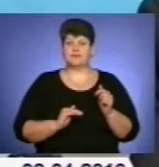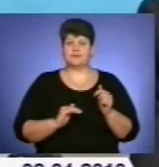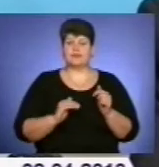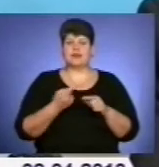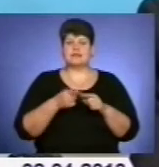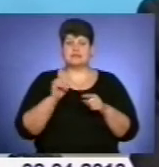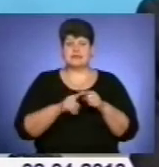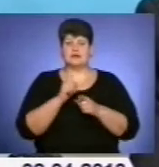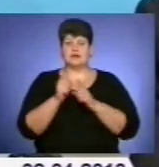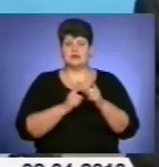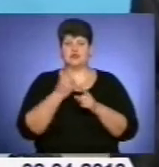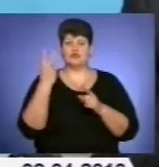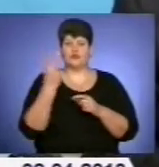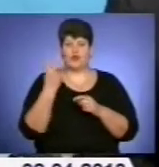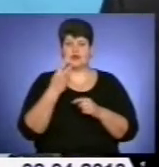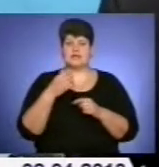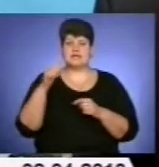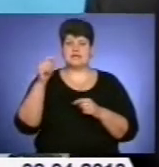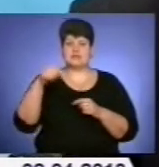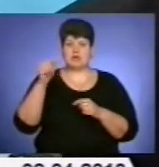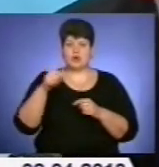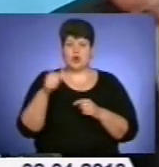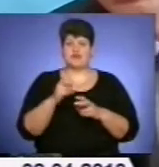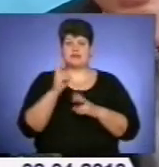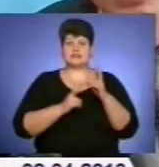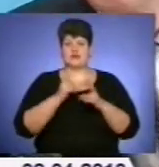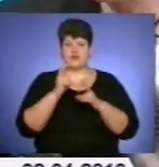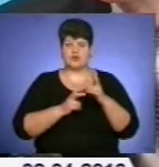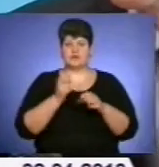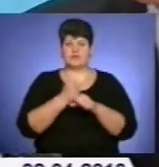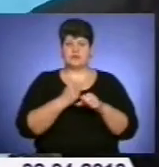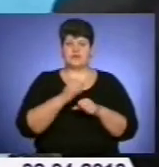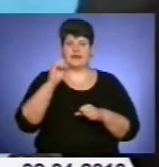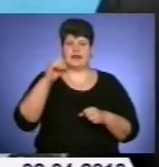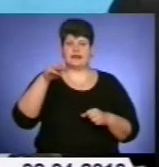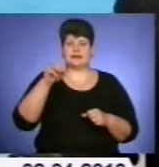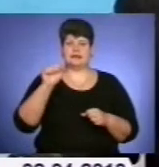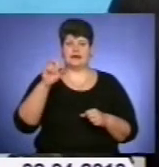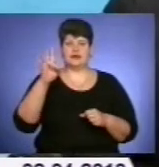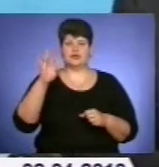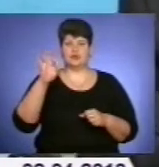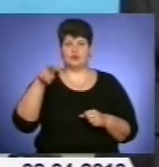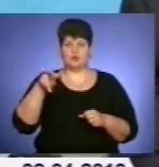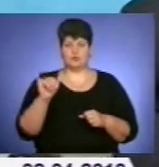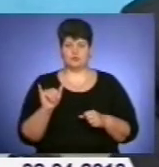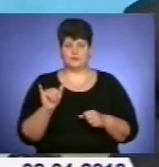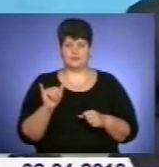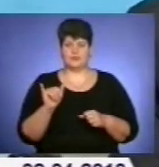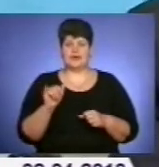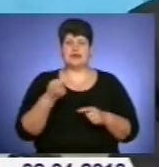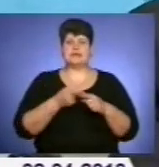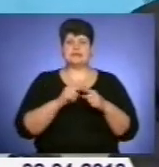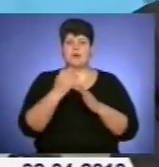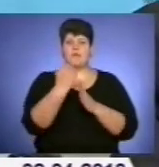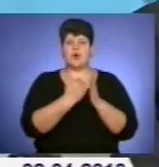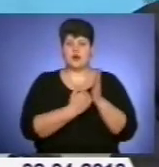реконструкція двох спиртових заводів під виробництво біоетанолу, це програми